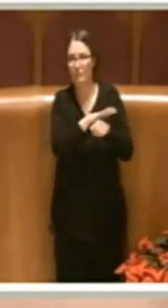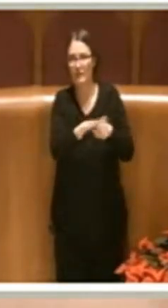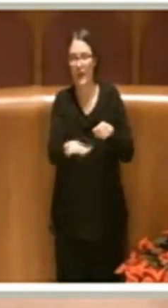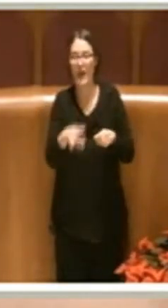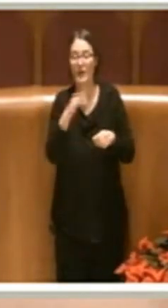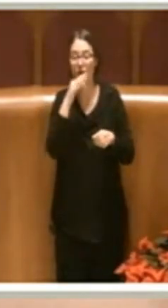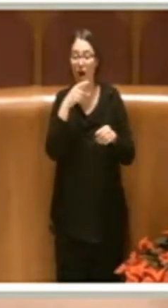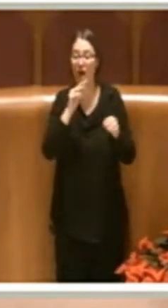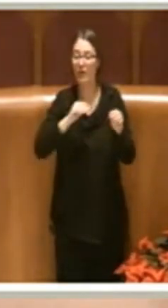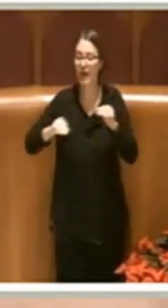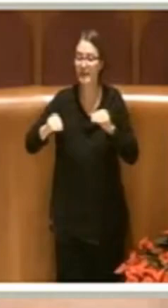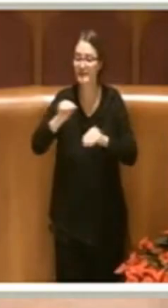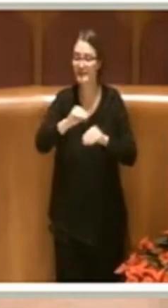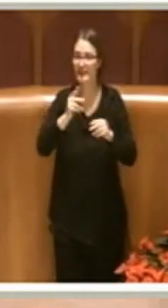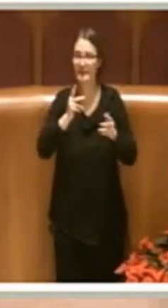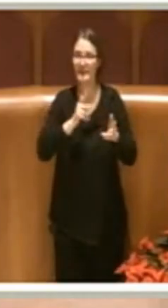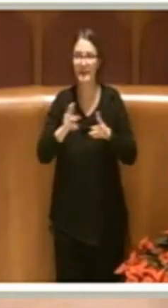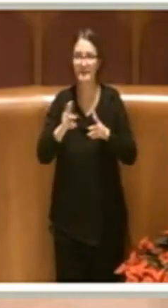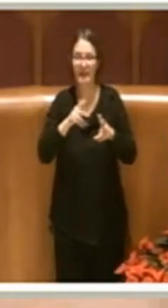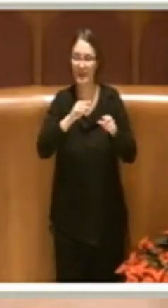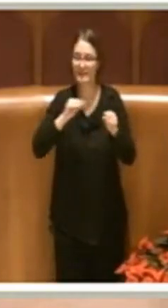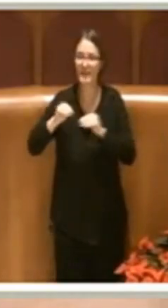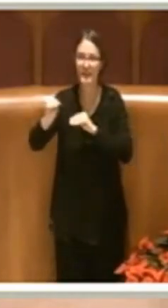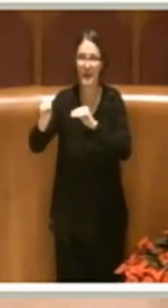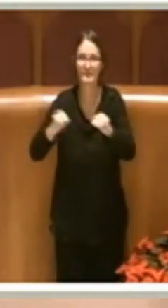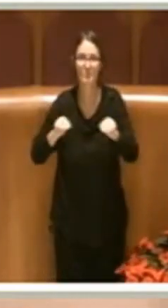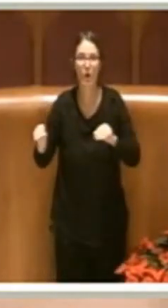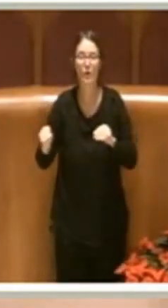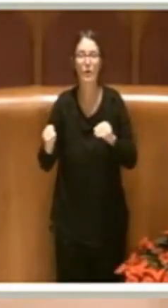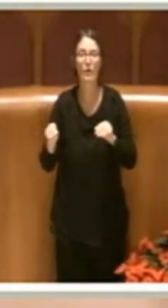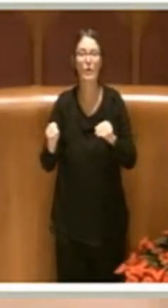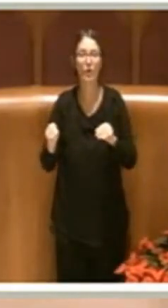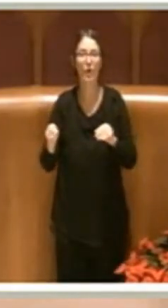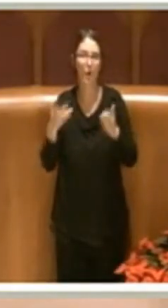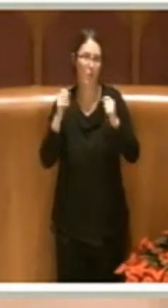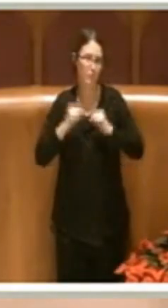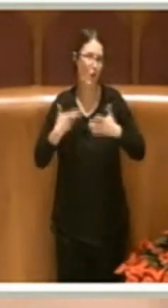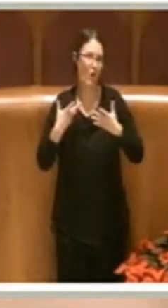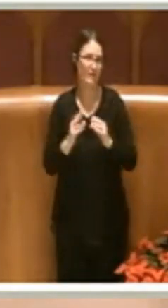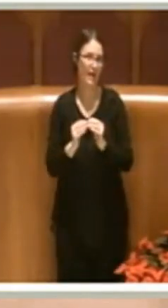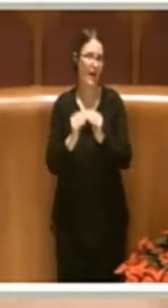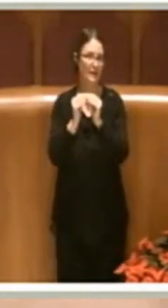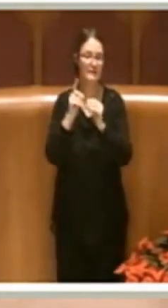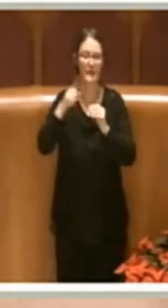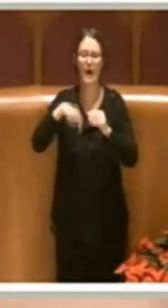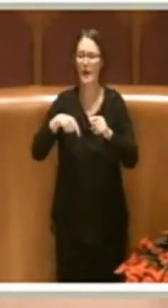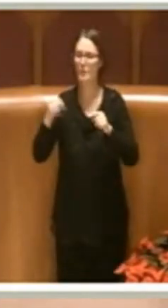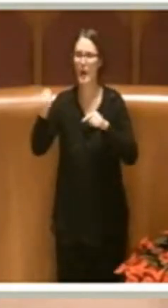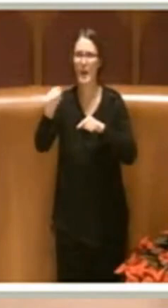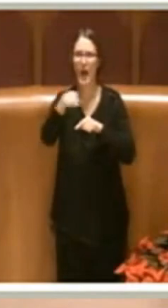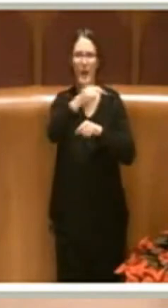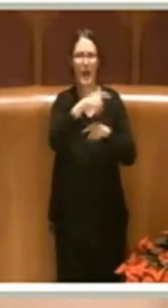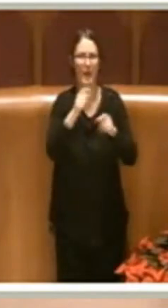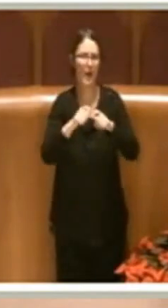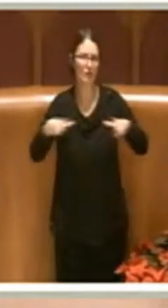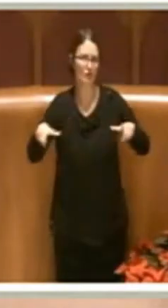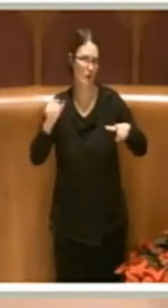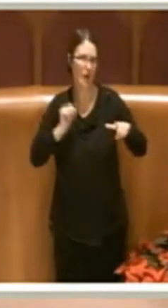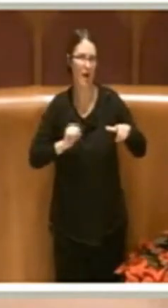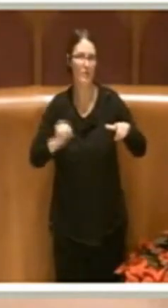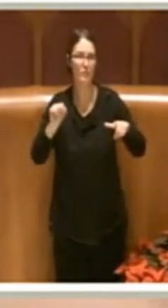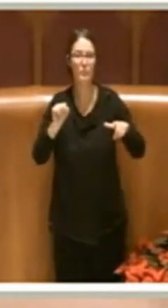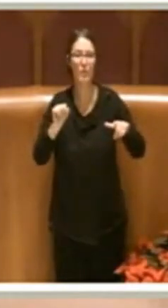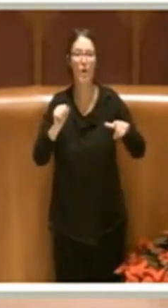trasferenza e di trasbordo è possibile poterli realizzare in vari punti della città, fare